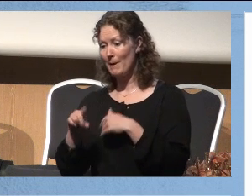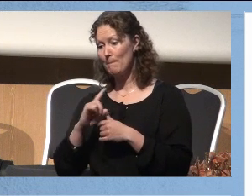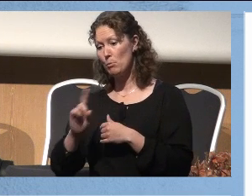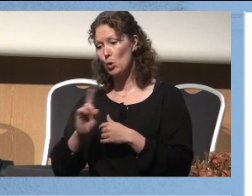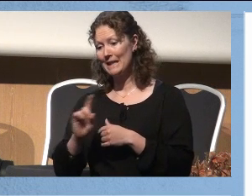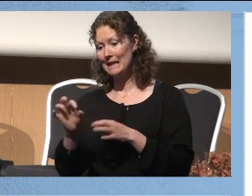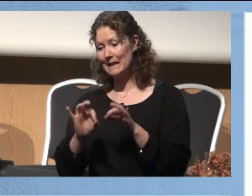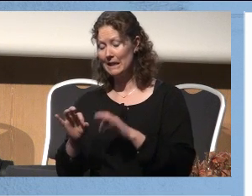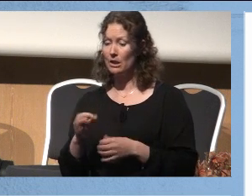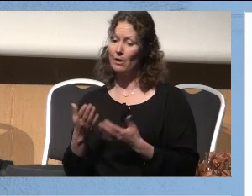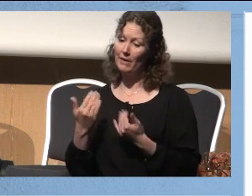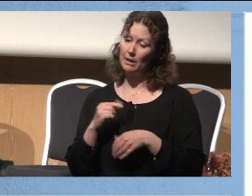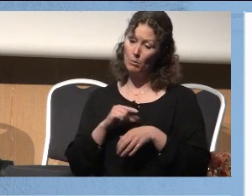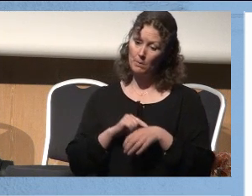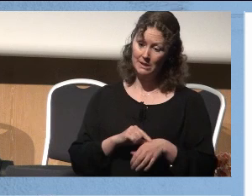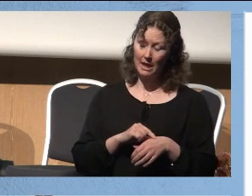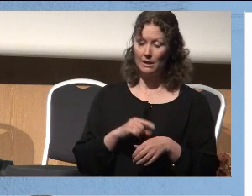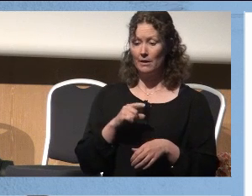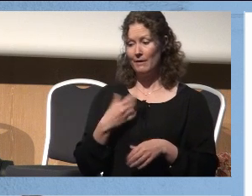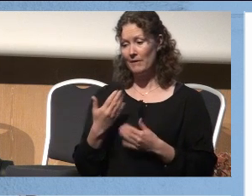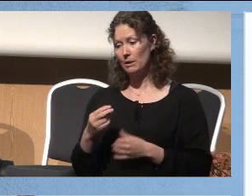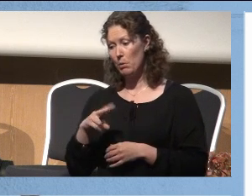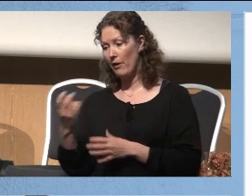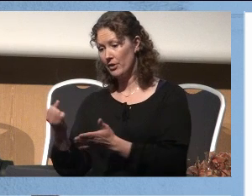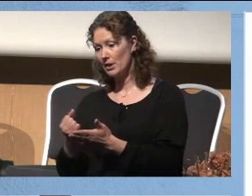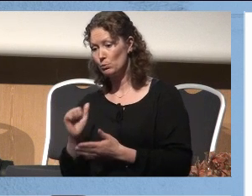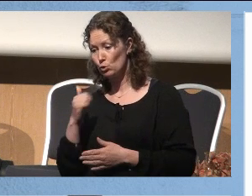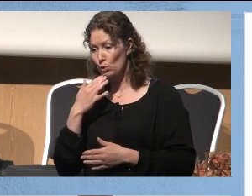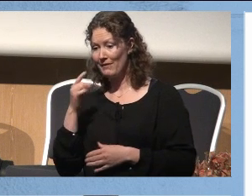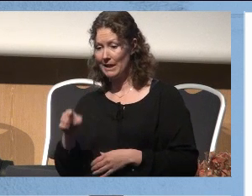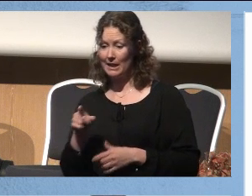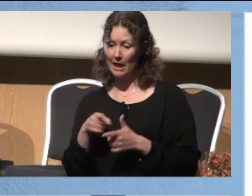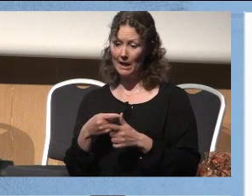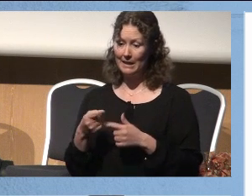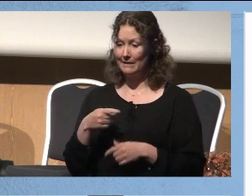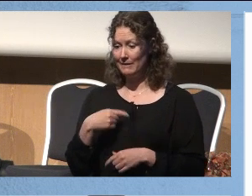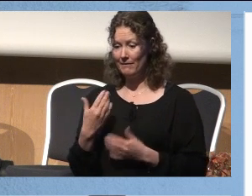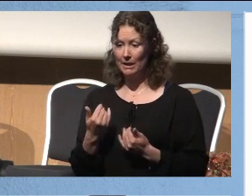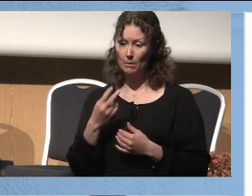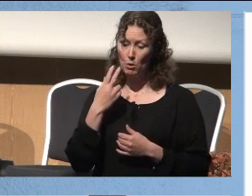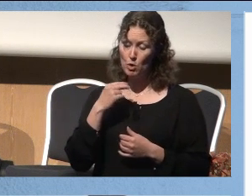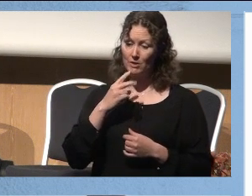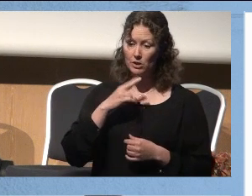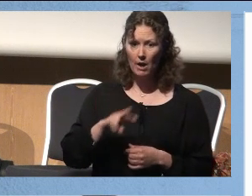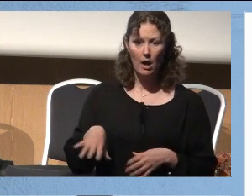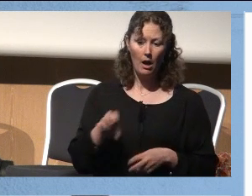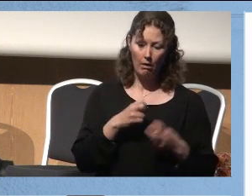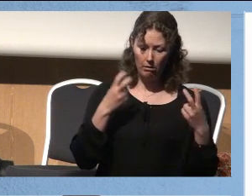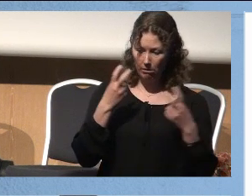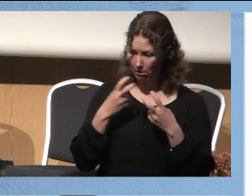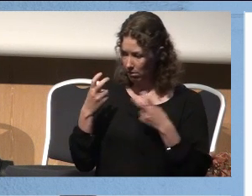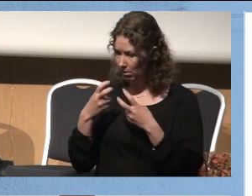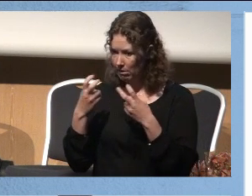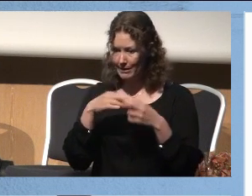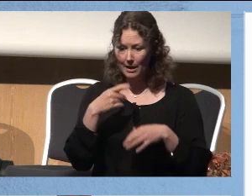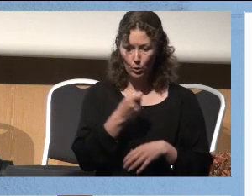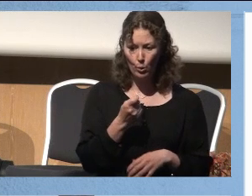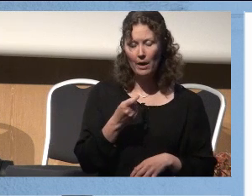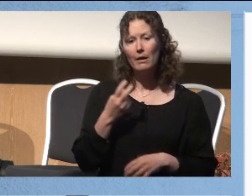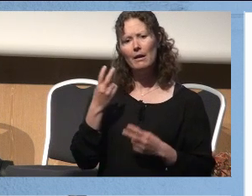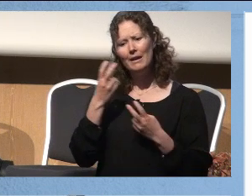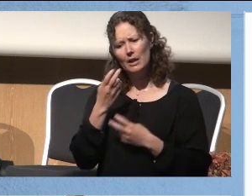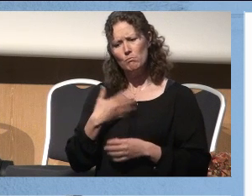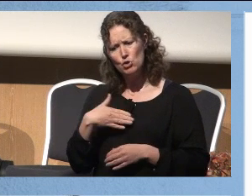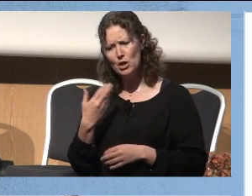polislykken, vi venter på pasientene, vi venter på andre ansatte som skulle vært der, eller vi venter på prøvesvaret. Alle leter etter noe, vi leter mye etter